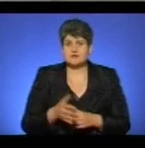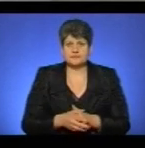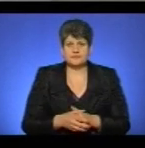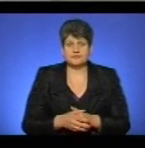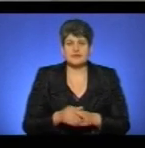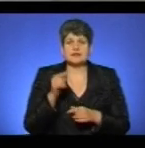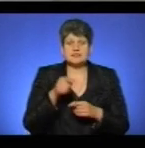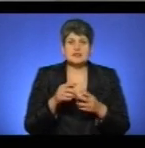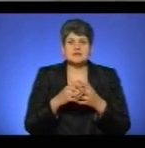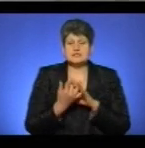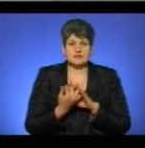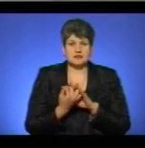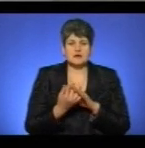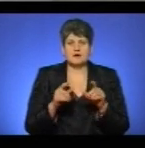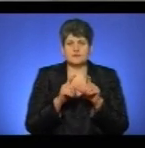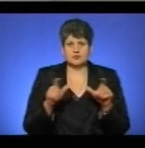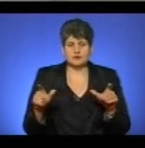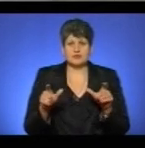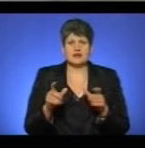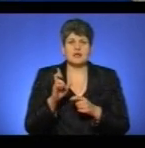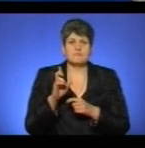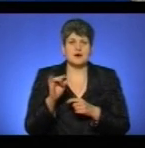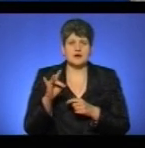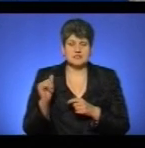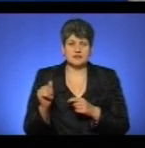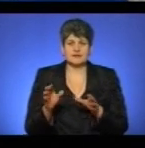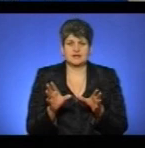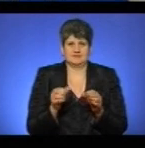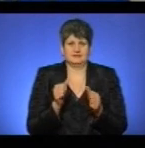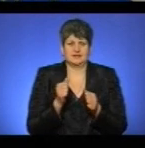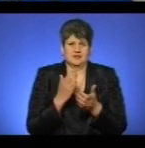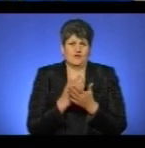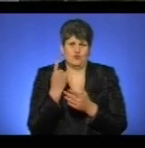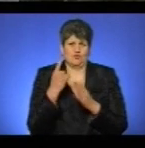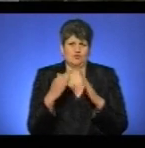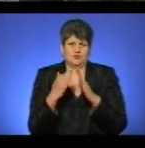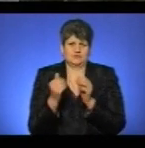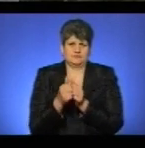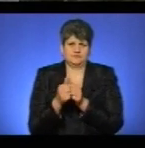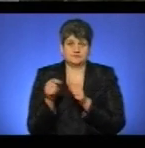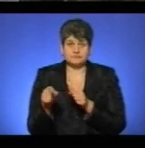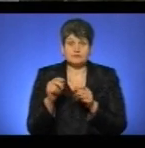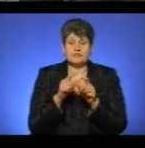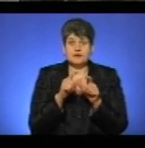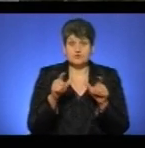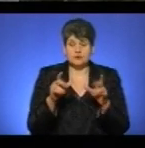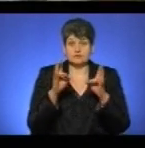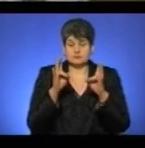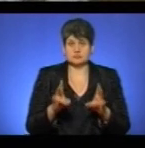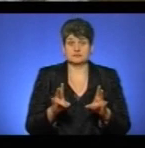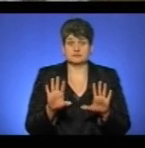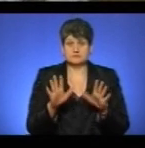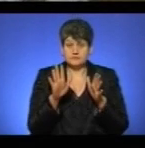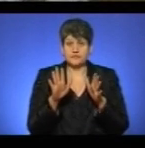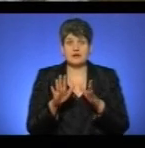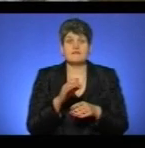сільська амбулаторія і Баризьке гіреатричне відділення. Вони розташовані в одній будівлі. Коли у школі знепритомніла дівчинка, в